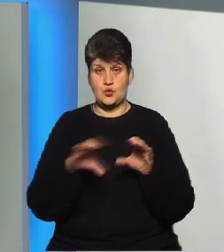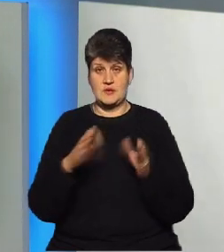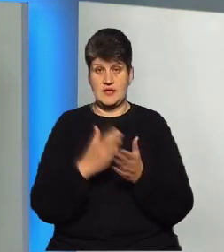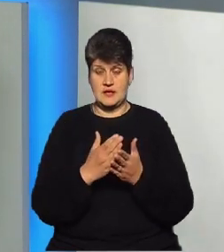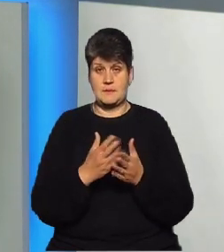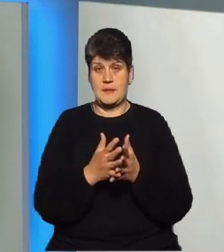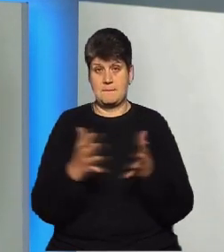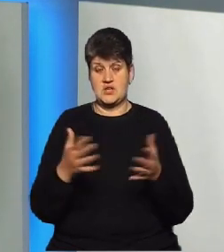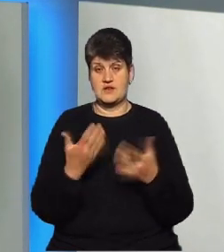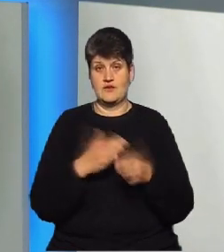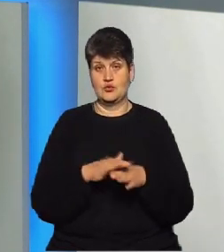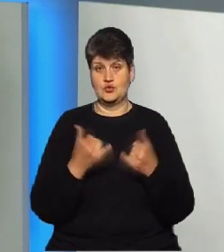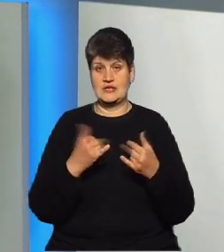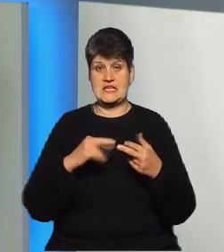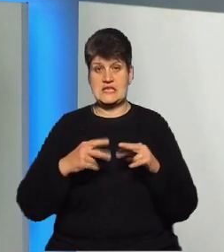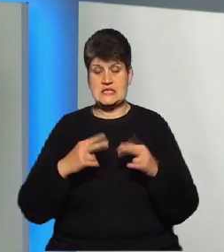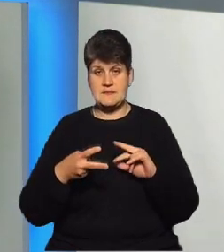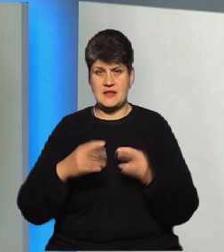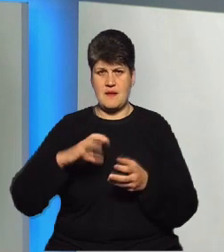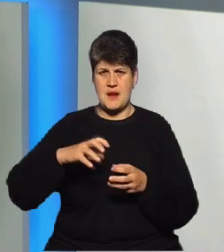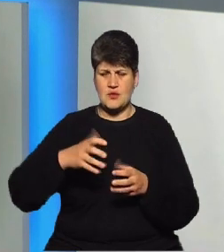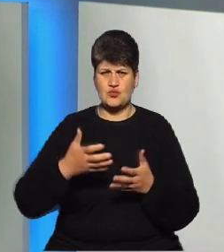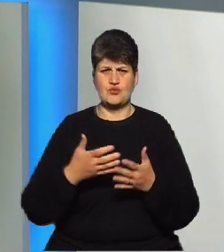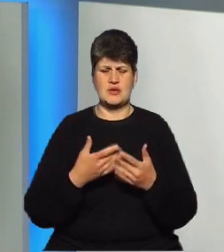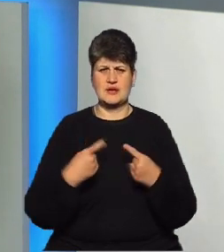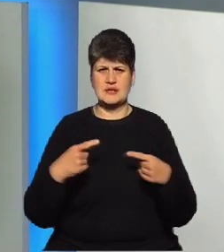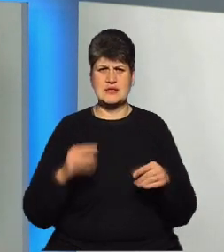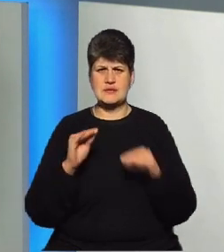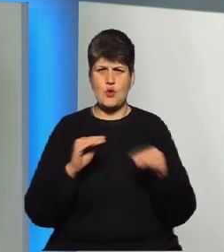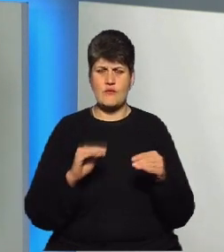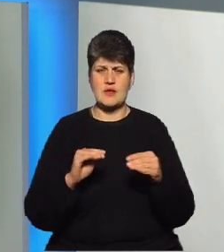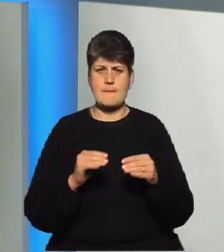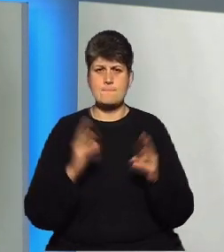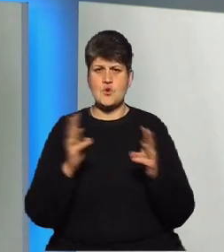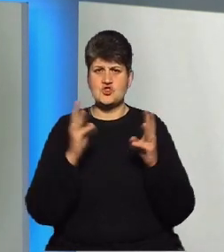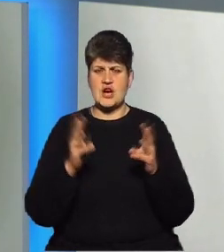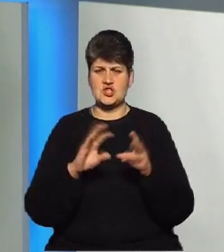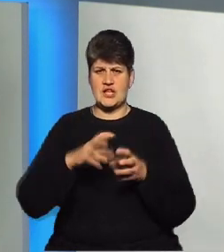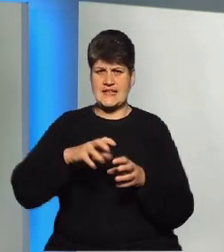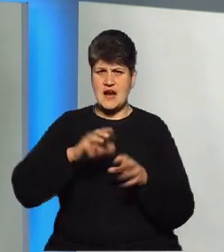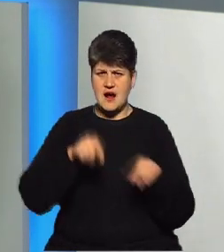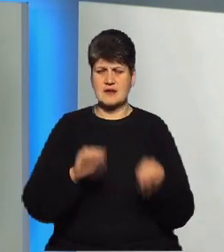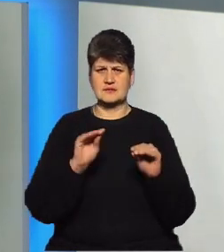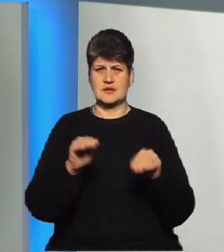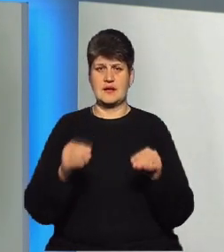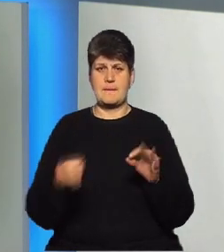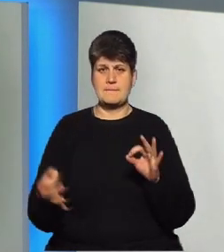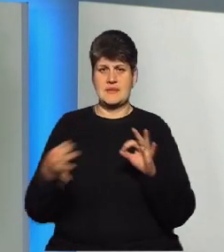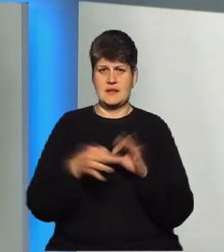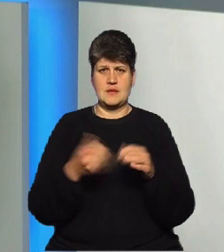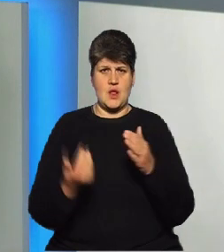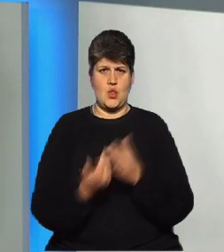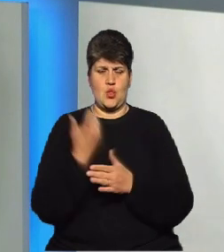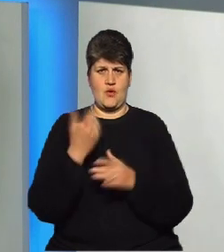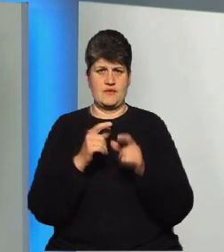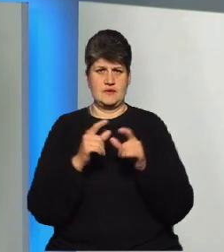такі роботи – це заміна запірної арматури, це встановлення пожежних гідрантів, це під'єднання нових абонентів і ряд інших супутніх робіт.